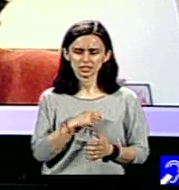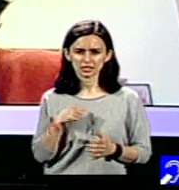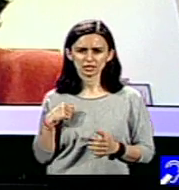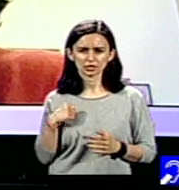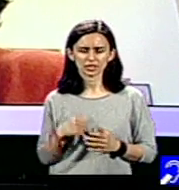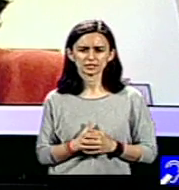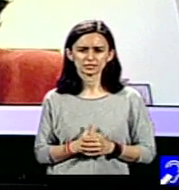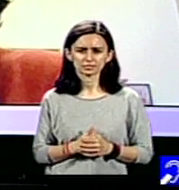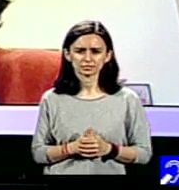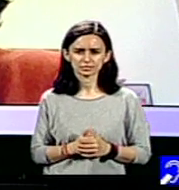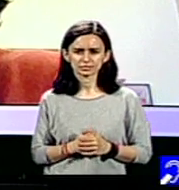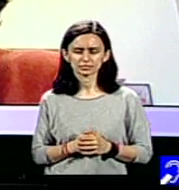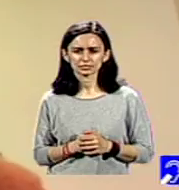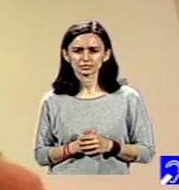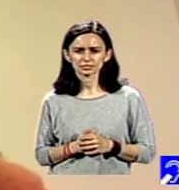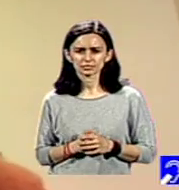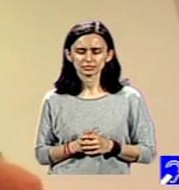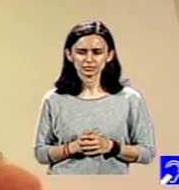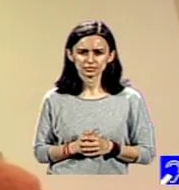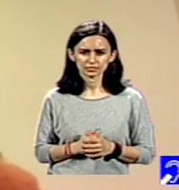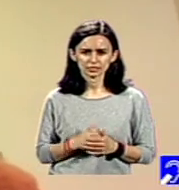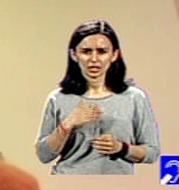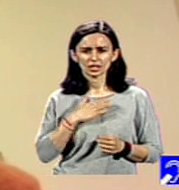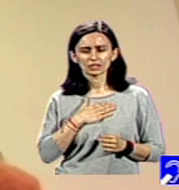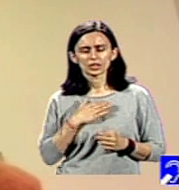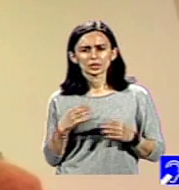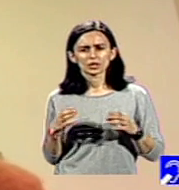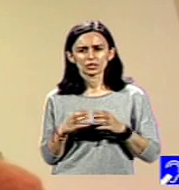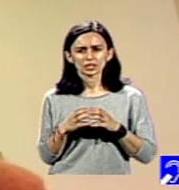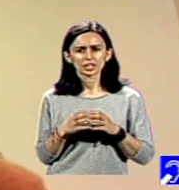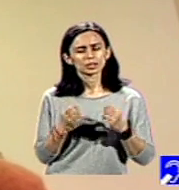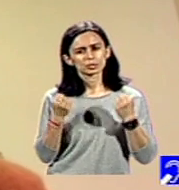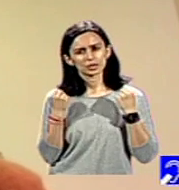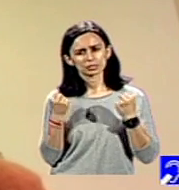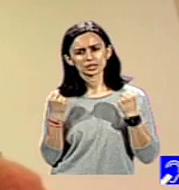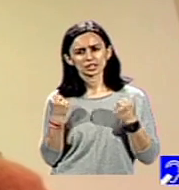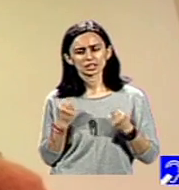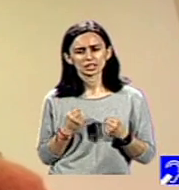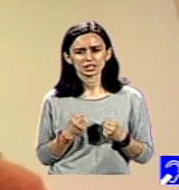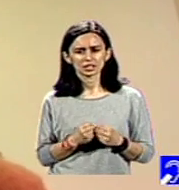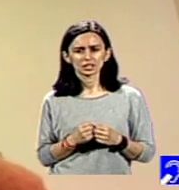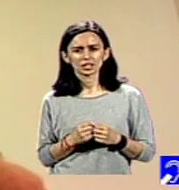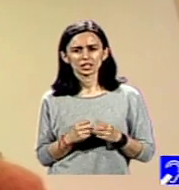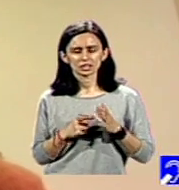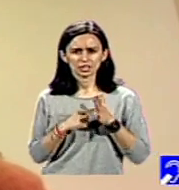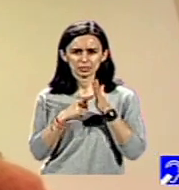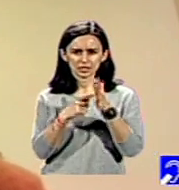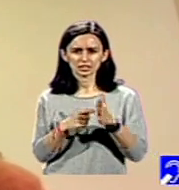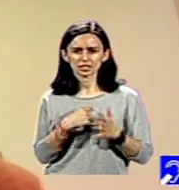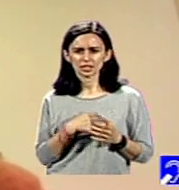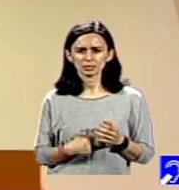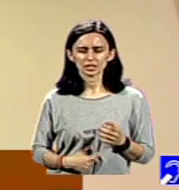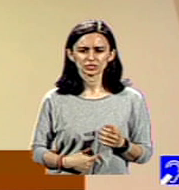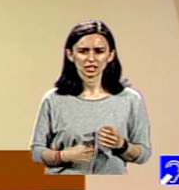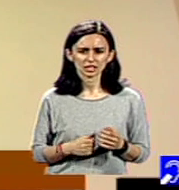Noi avem o echipă puternică de autoreprezentanți. De fapt, partea aceasta de autoreprezentare, de